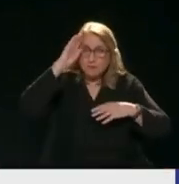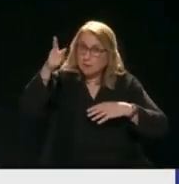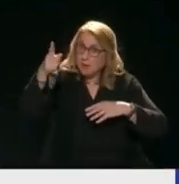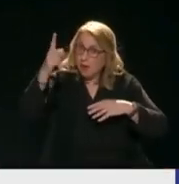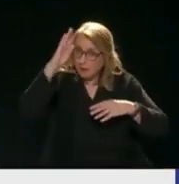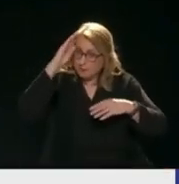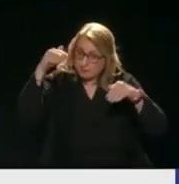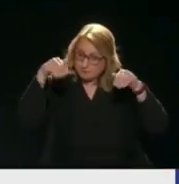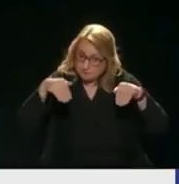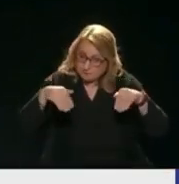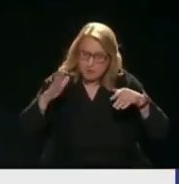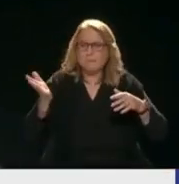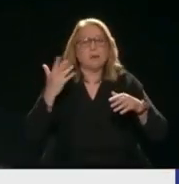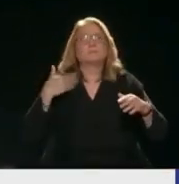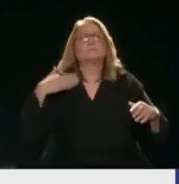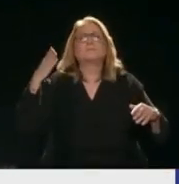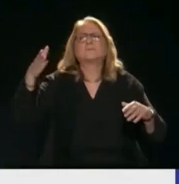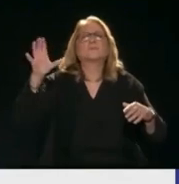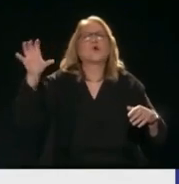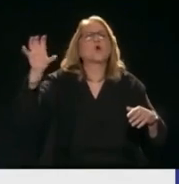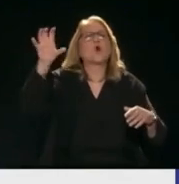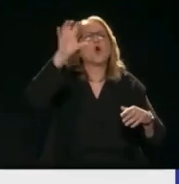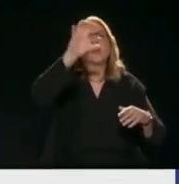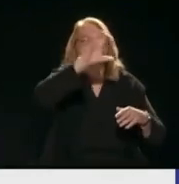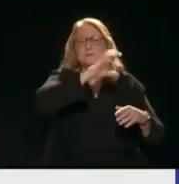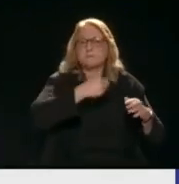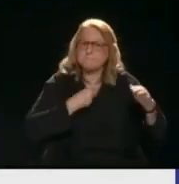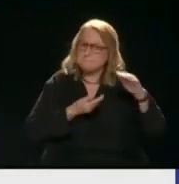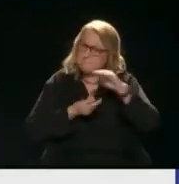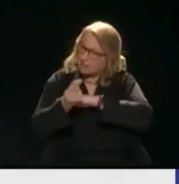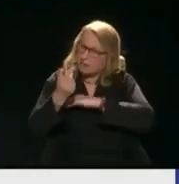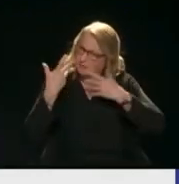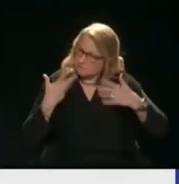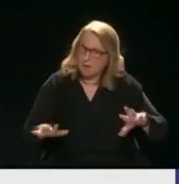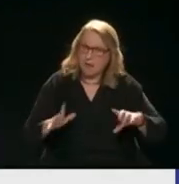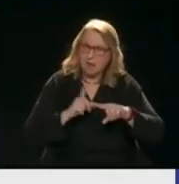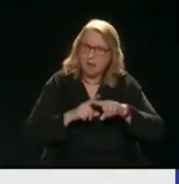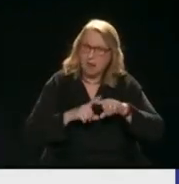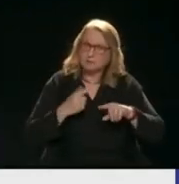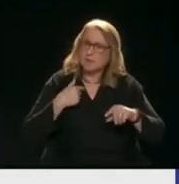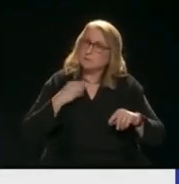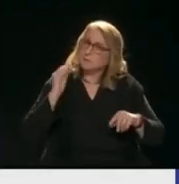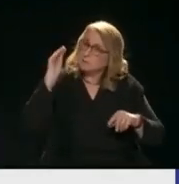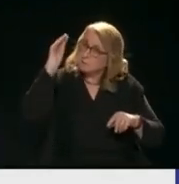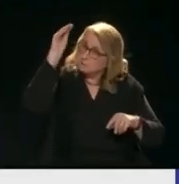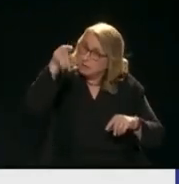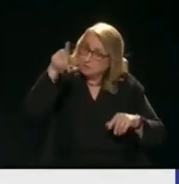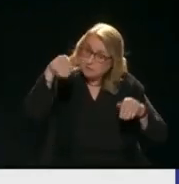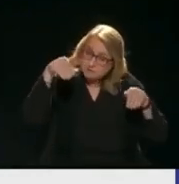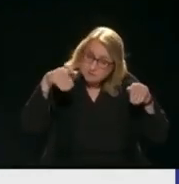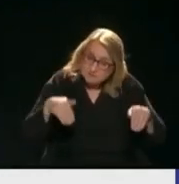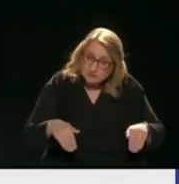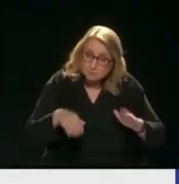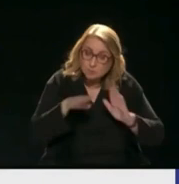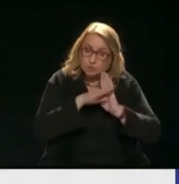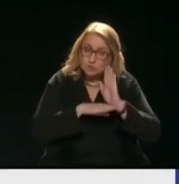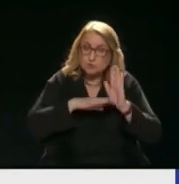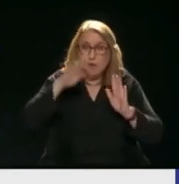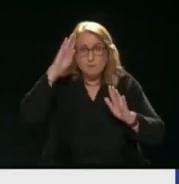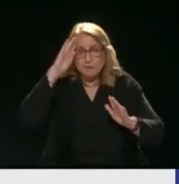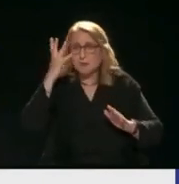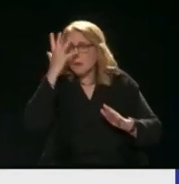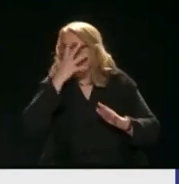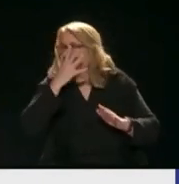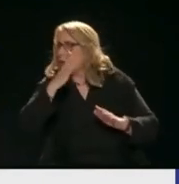σεβαστήκαμε την κάθε χώρα Πήγαμε με τα δρόμενα τους Κρατήσαμε τα δικά μας παραδοσιακά δρόμενα Στα σπίτια μας Στην Αμερική, στην